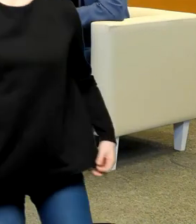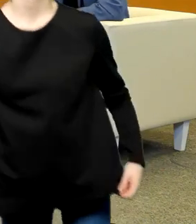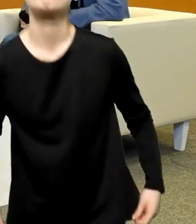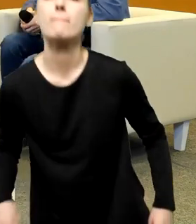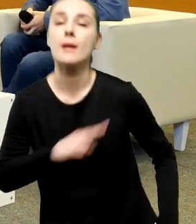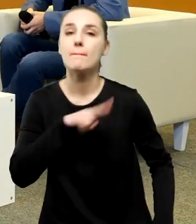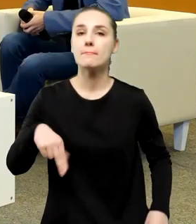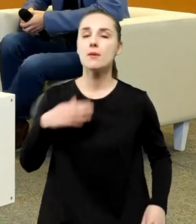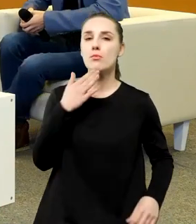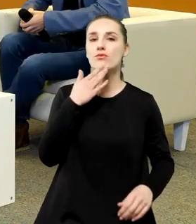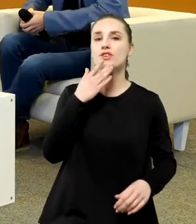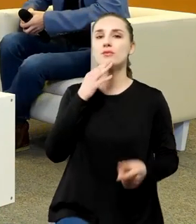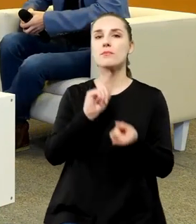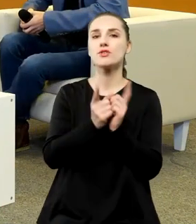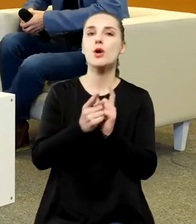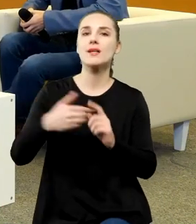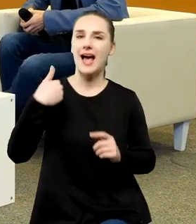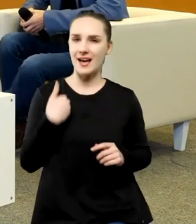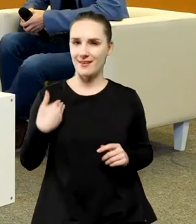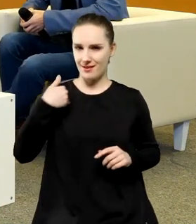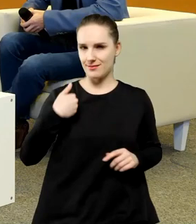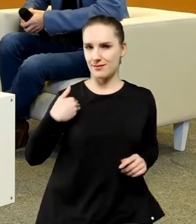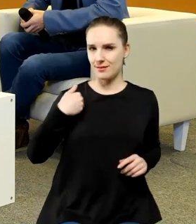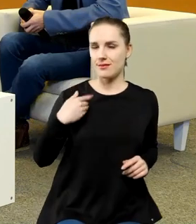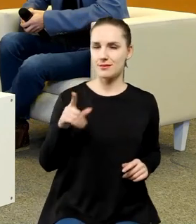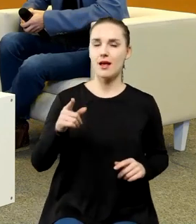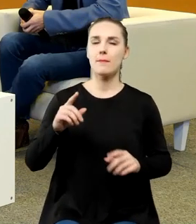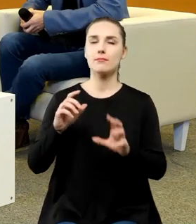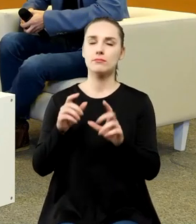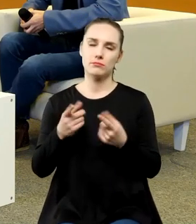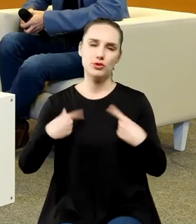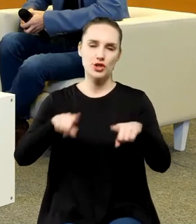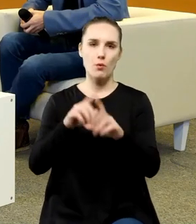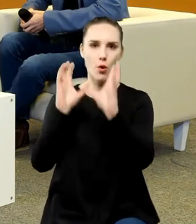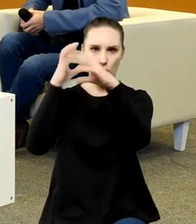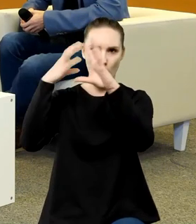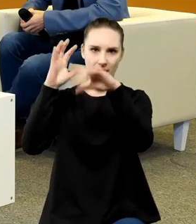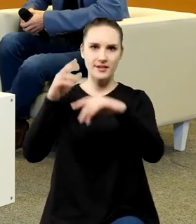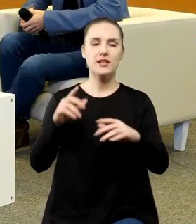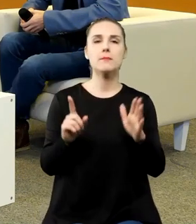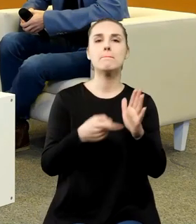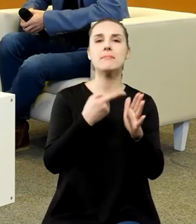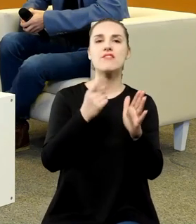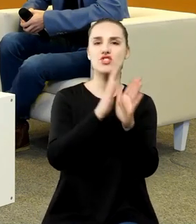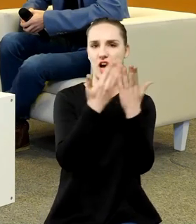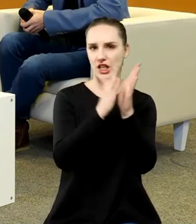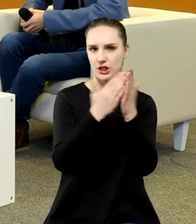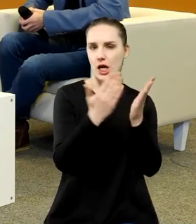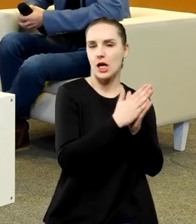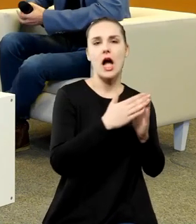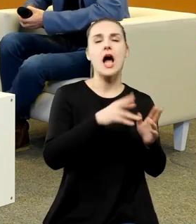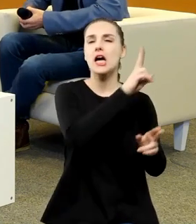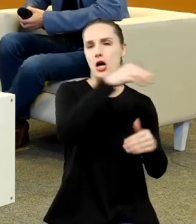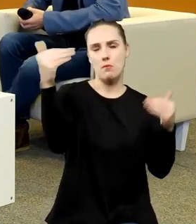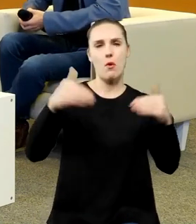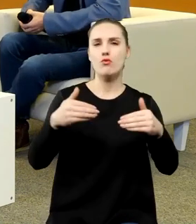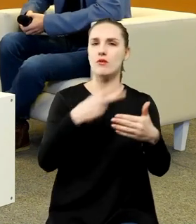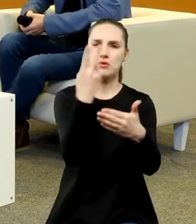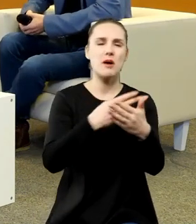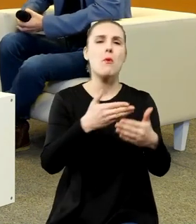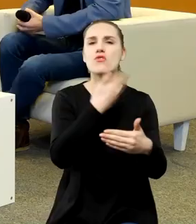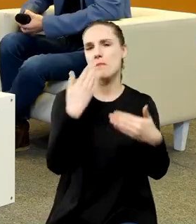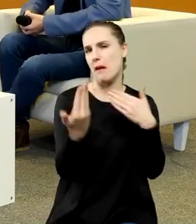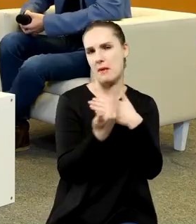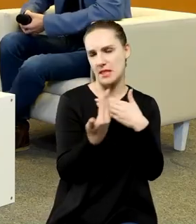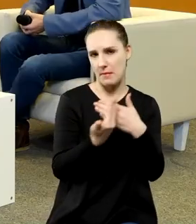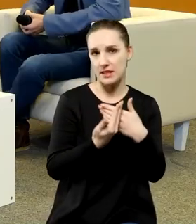Kopernika i do tej pierwszej księgi, która jest właściwie dostępna każdemu, kto chce ją przeczytać, bo tam nie ma matematyki, to Galileusz